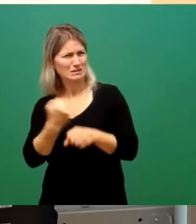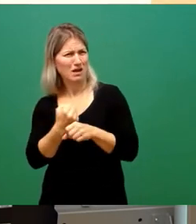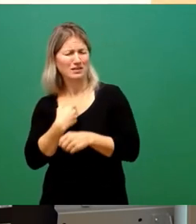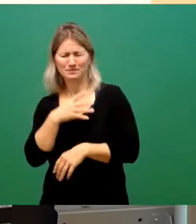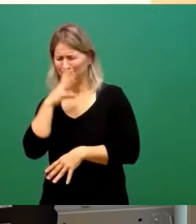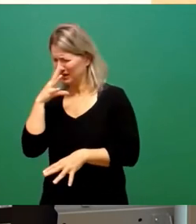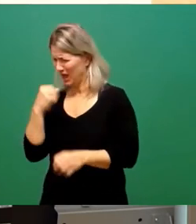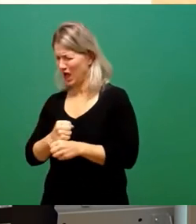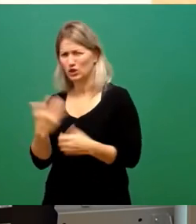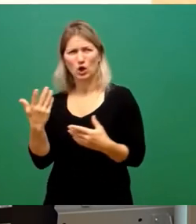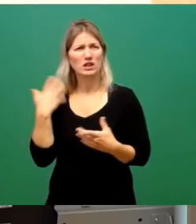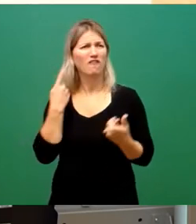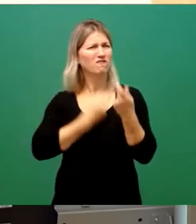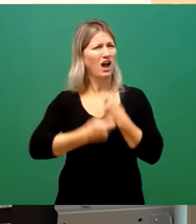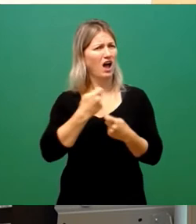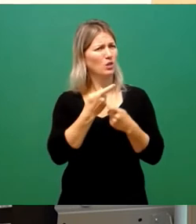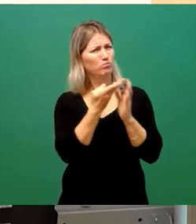sondern gescheitert ist einzig allein,